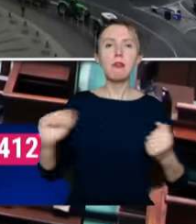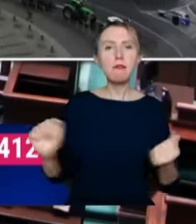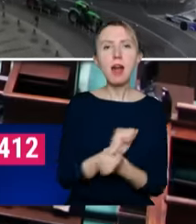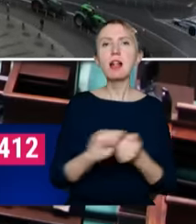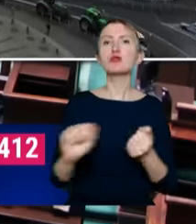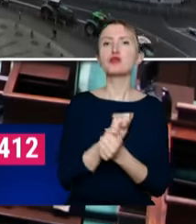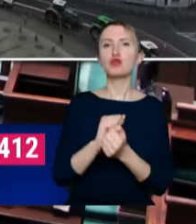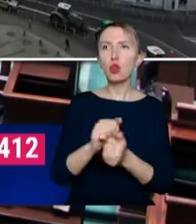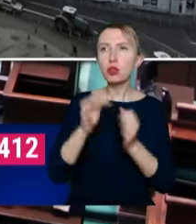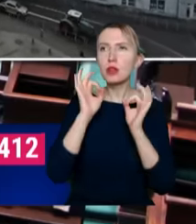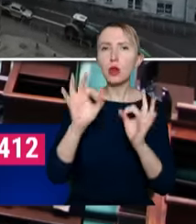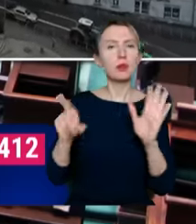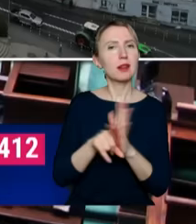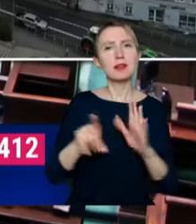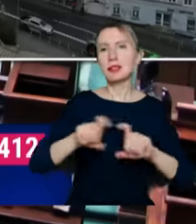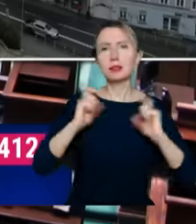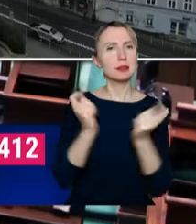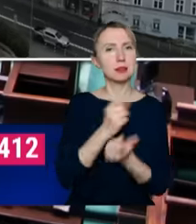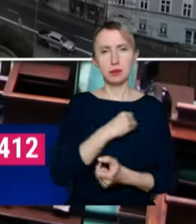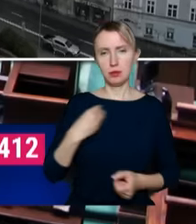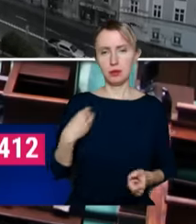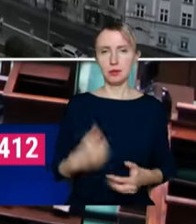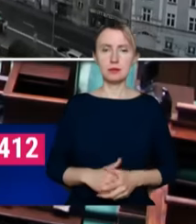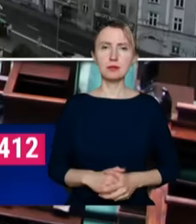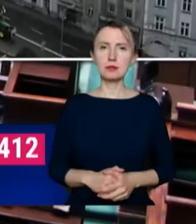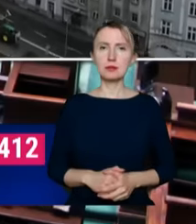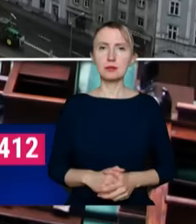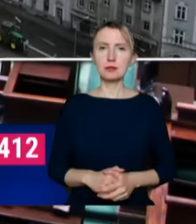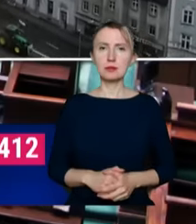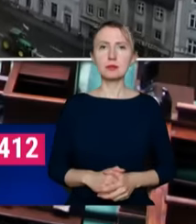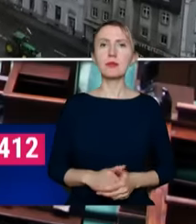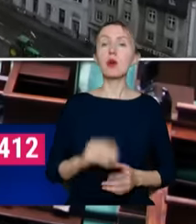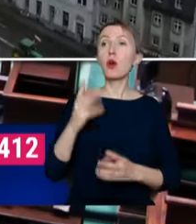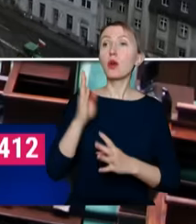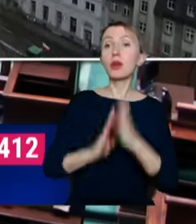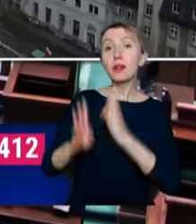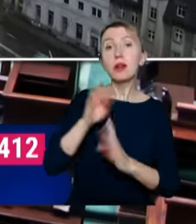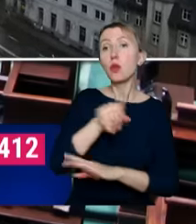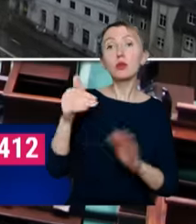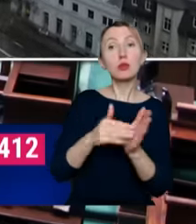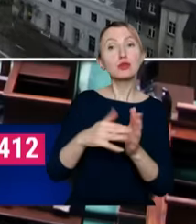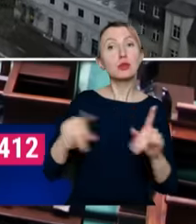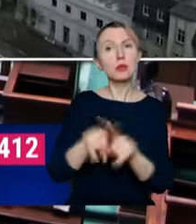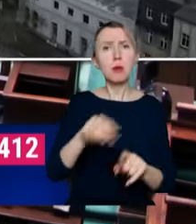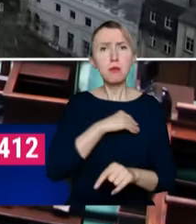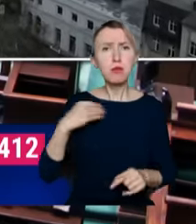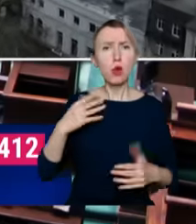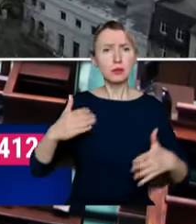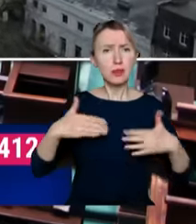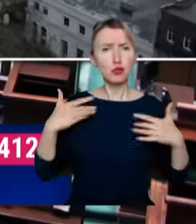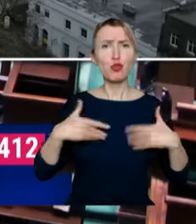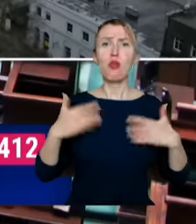to dobro, które tak naprawdę nas wszystkich dotyczy, o konsumenta, który potrzebuje też polskiego zdrowego,